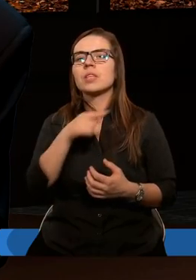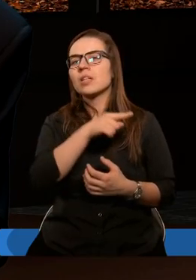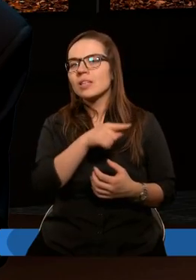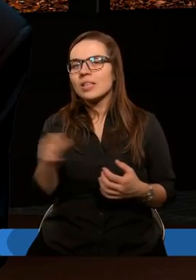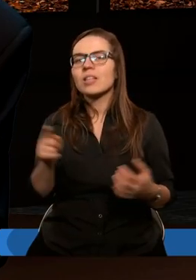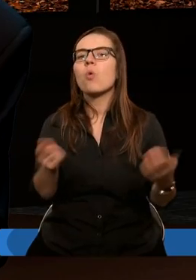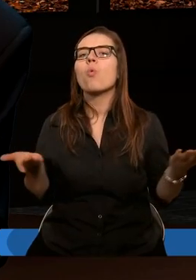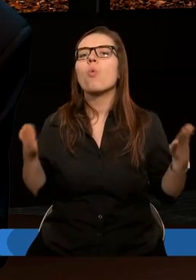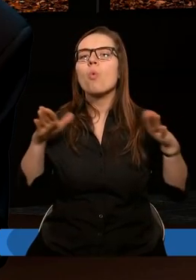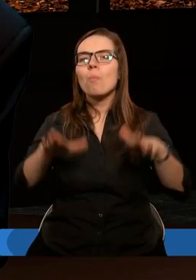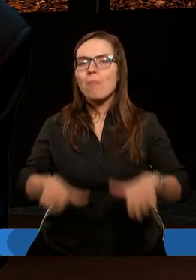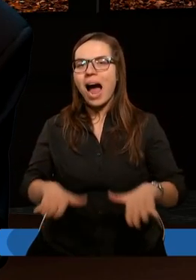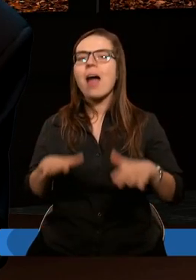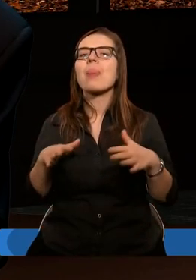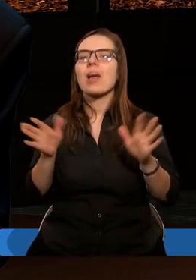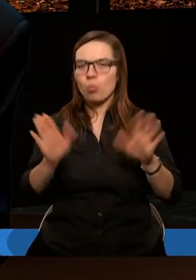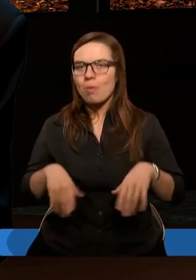ich upadek,